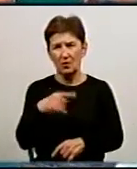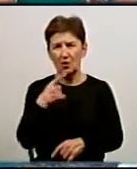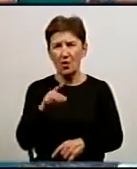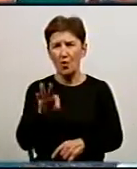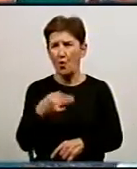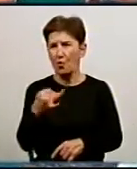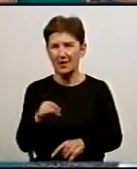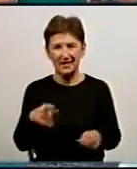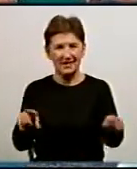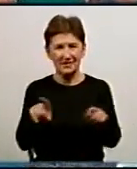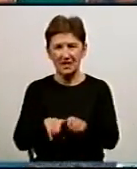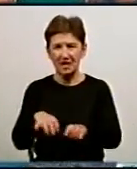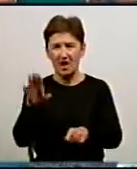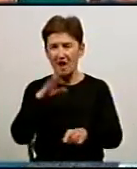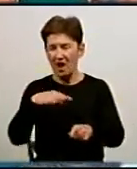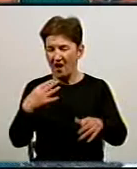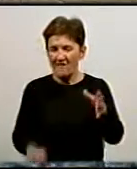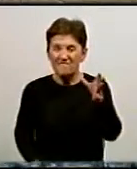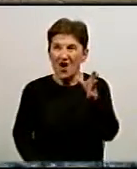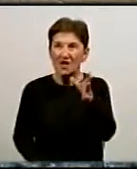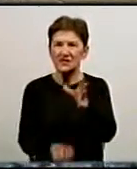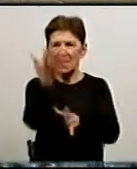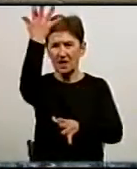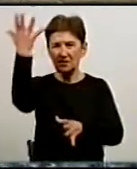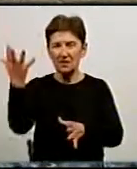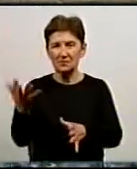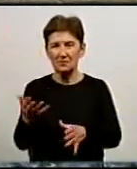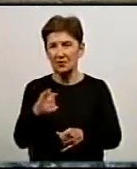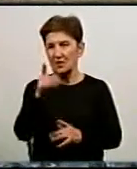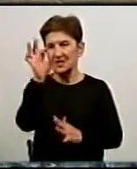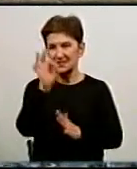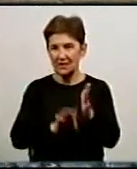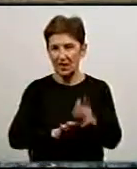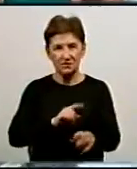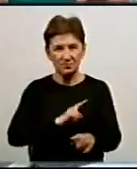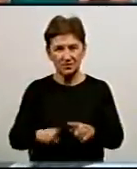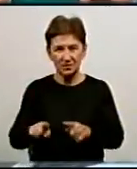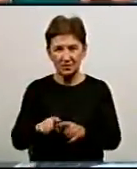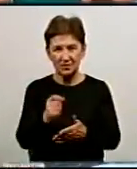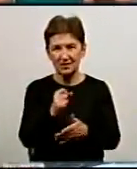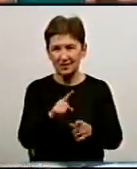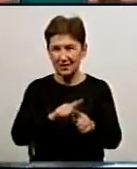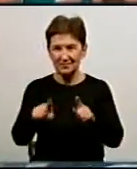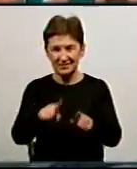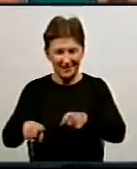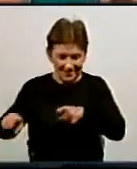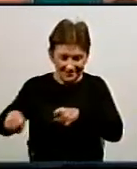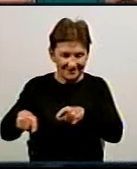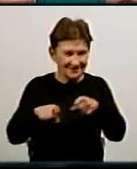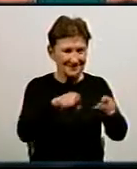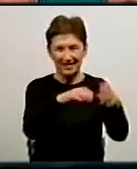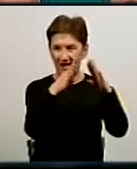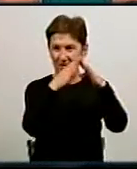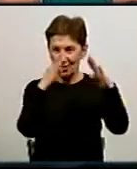там прямо такий фонтан, десь ці струби. Говорить, одразу пішов набирати воду. Я в ванну набрав, поки бачу,